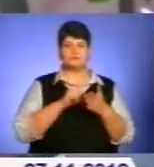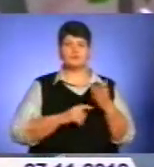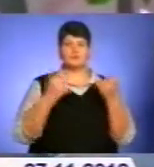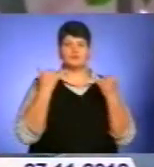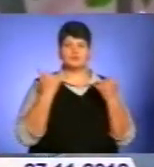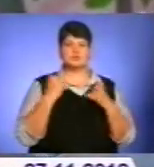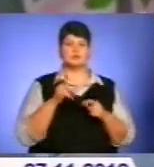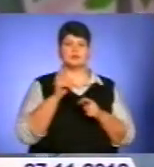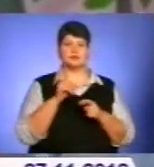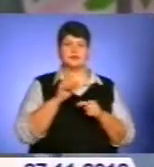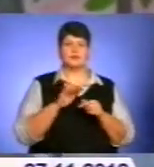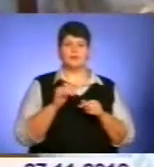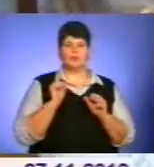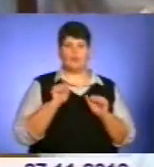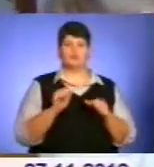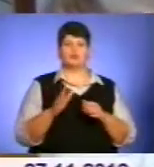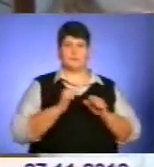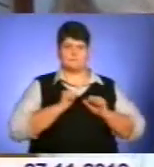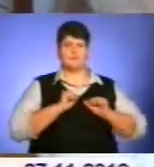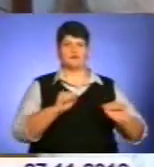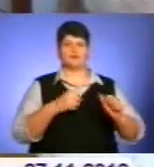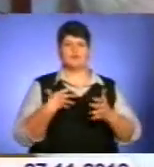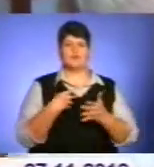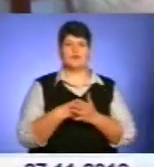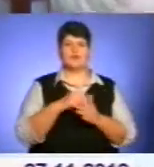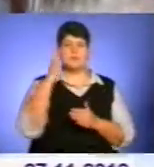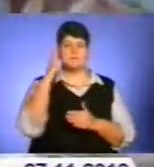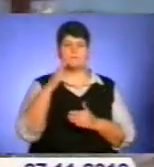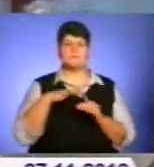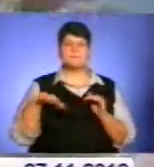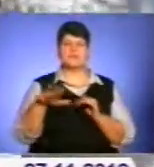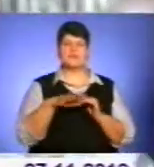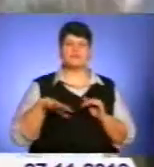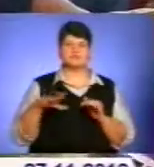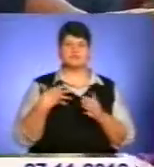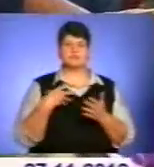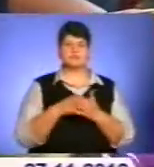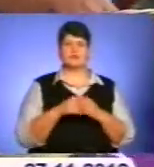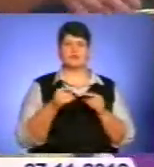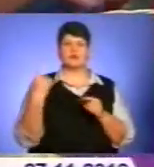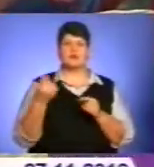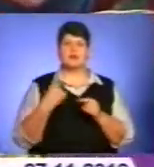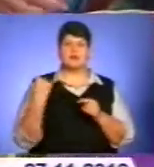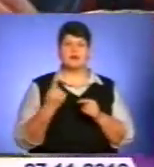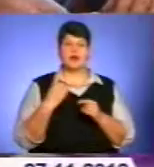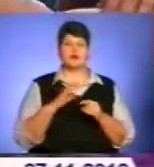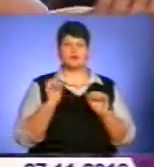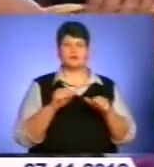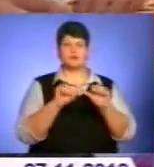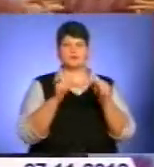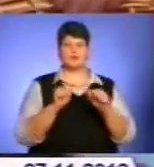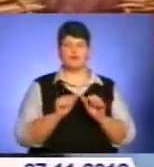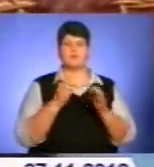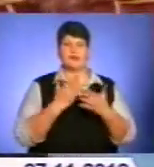натураліст повинен бути патріотом своєї батьківщини та свого краю, бути особистістю, що сформована людиною та природою,